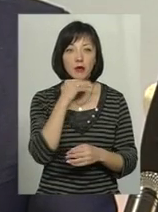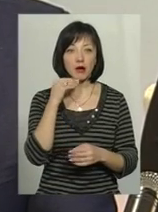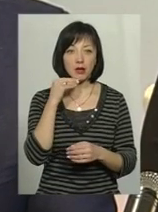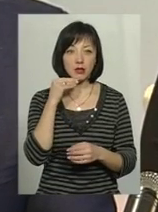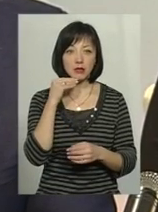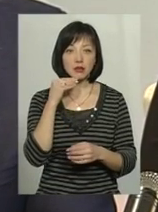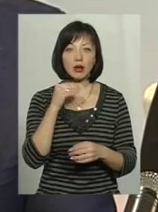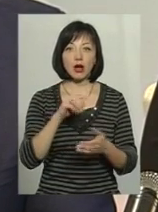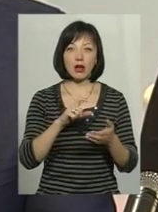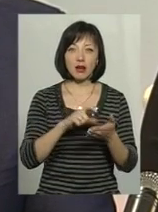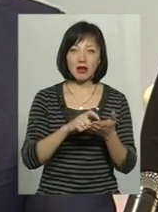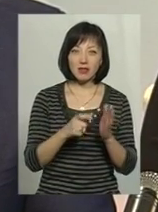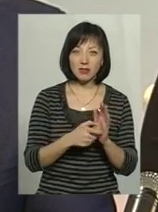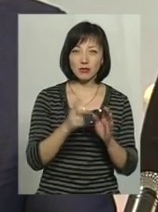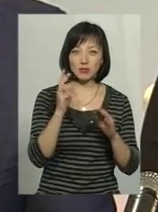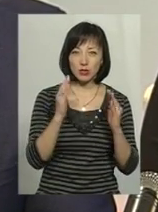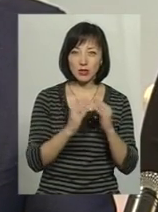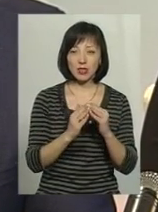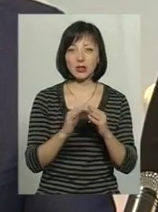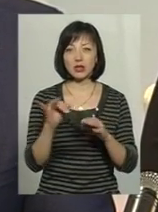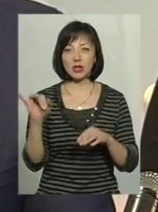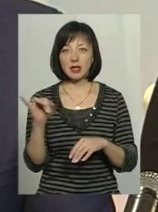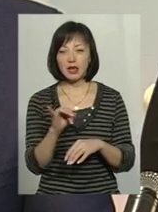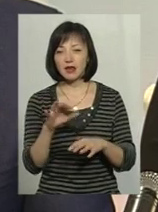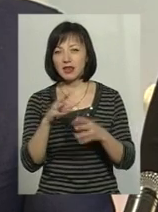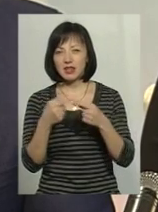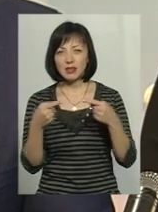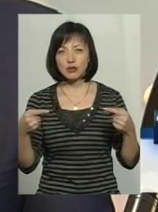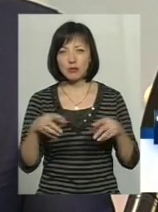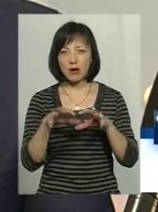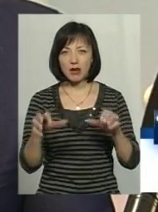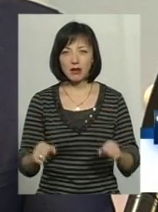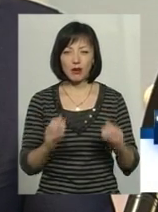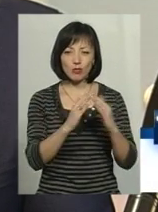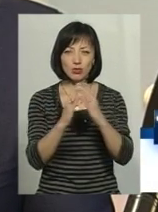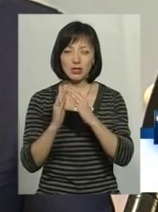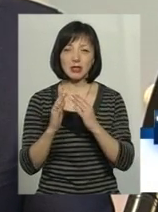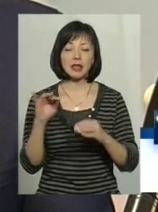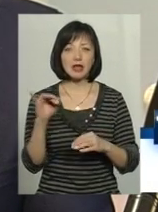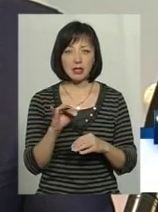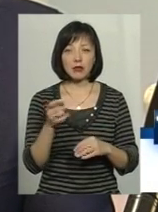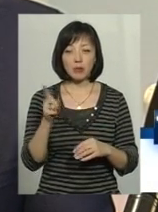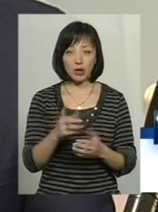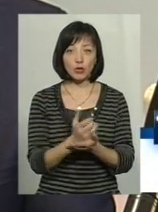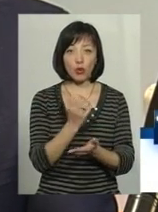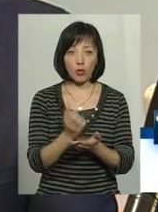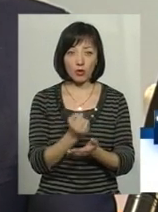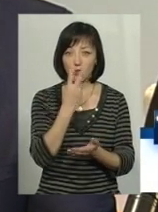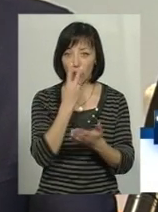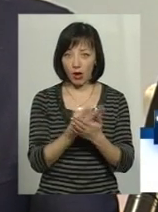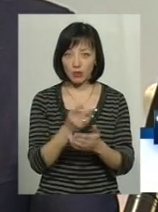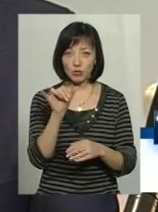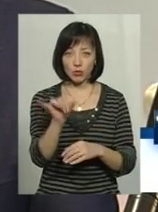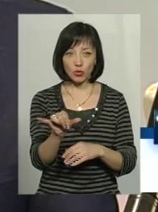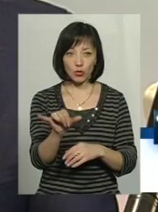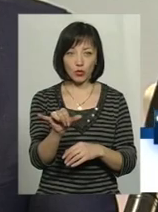нерухомості, і рухомого майна, і будинки. Тому теж при доходах тих, які показані в